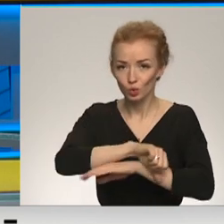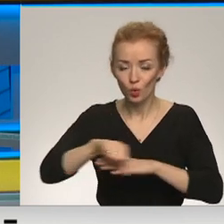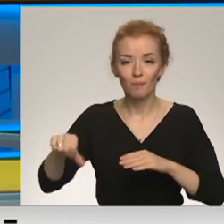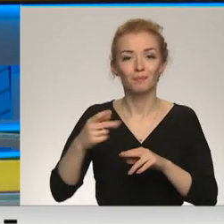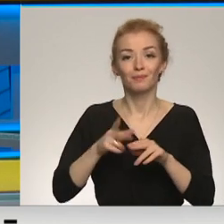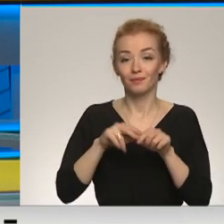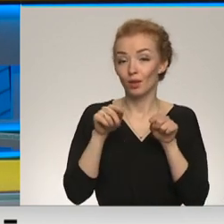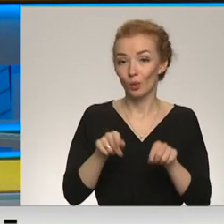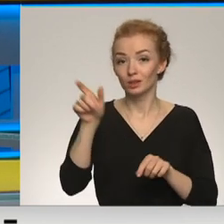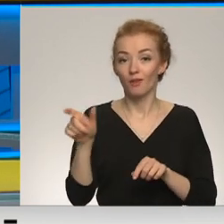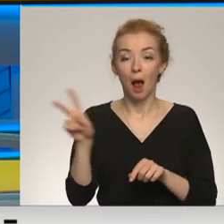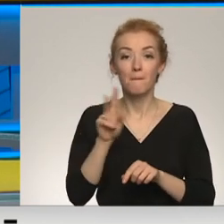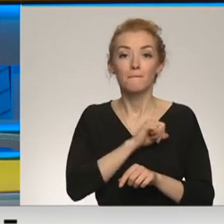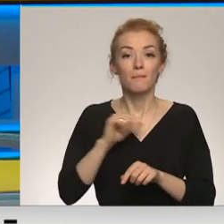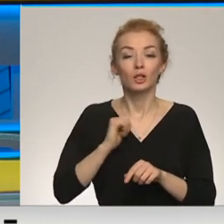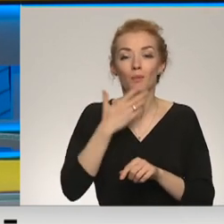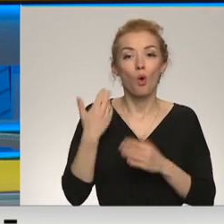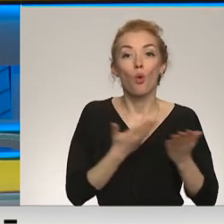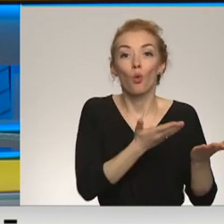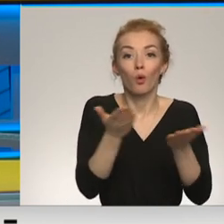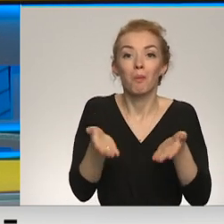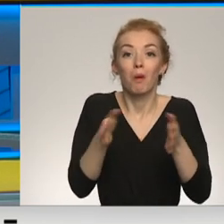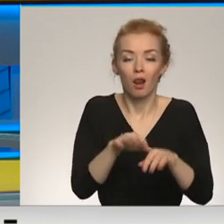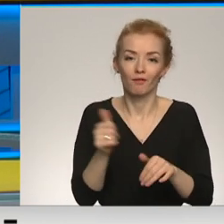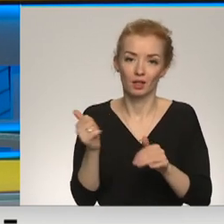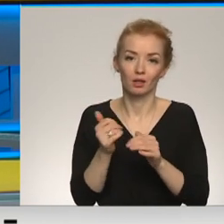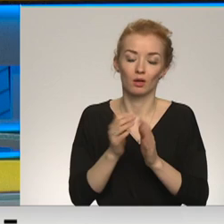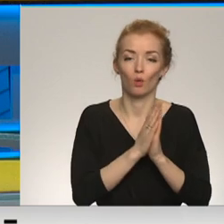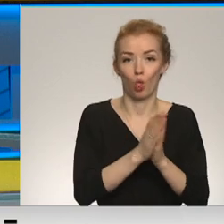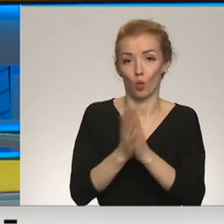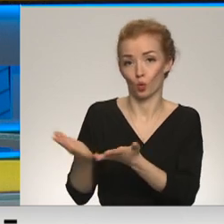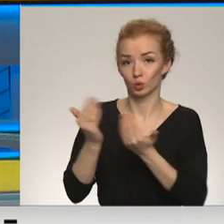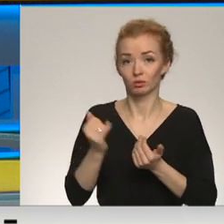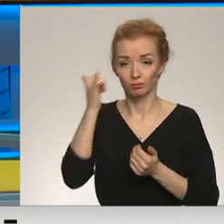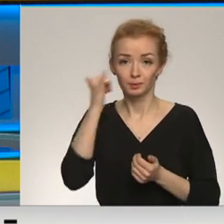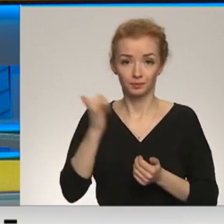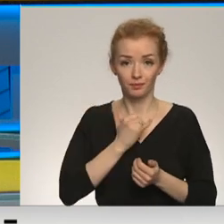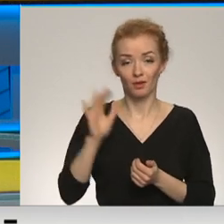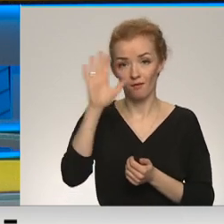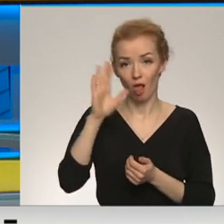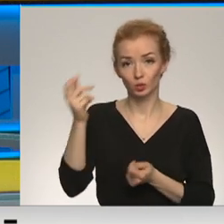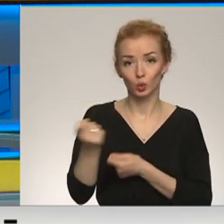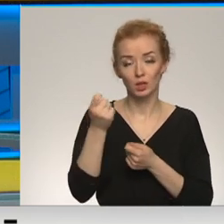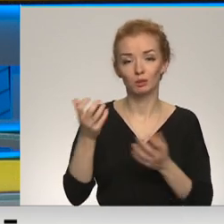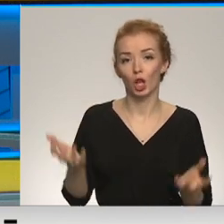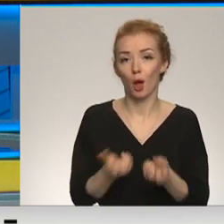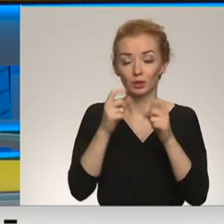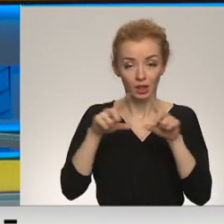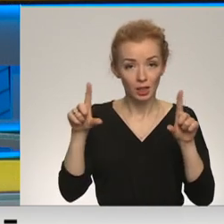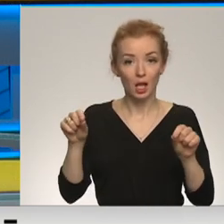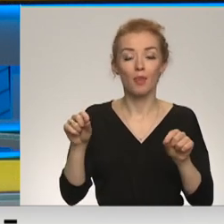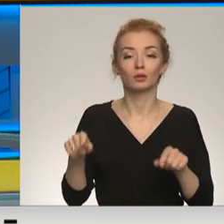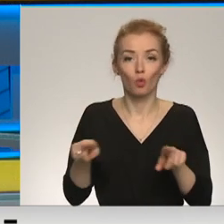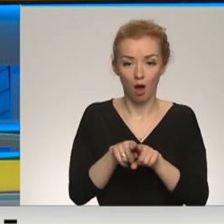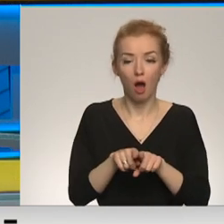Tāds tos, nav pašiem, kur palikt, viņi attiecīgi sazinās ar Valsts augunstiesības glābšanas dienestu,